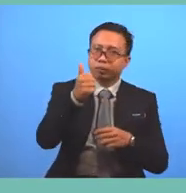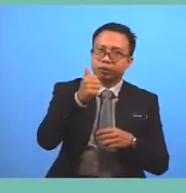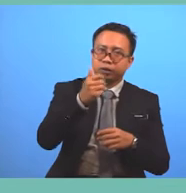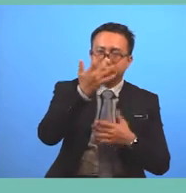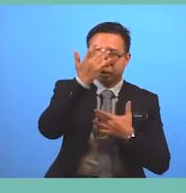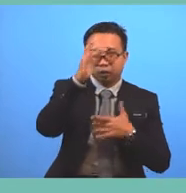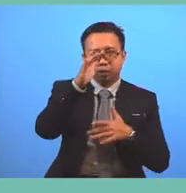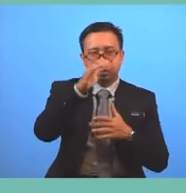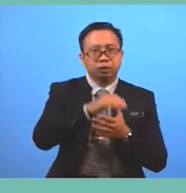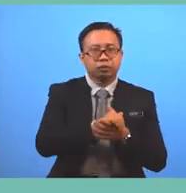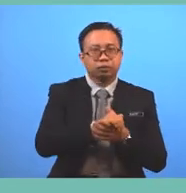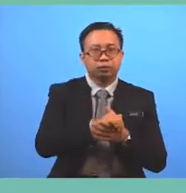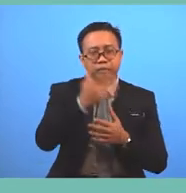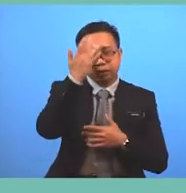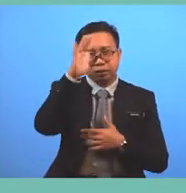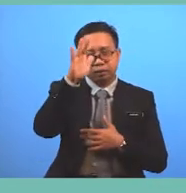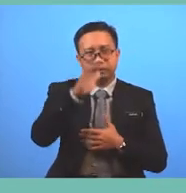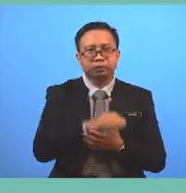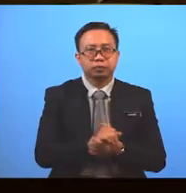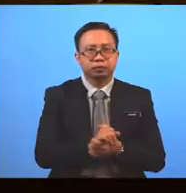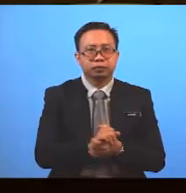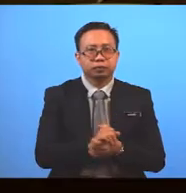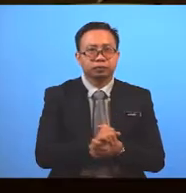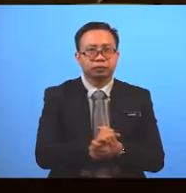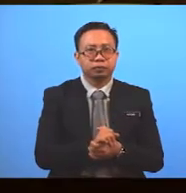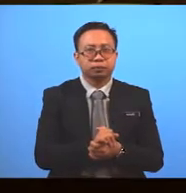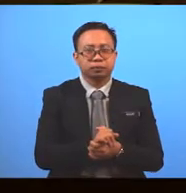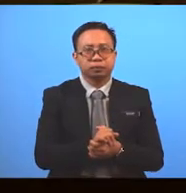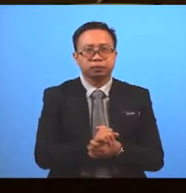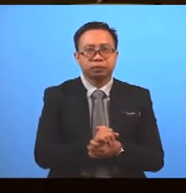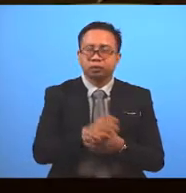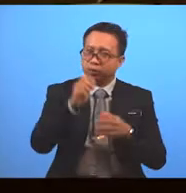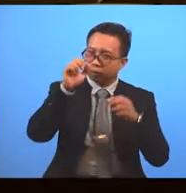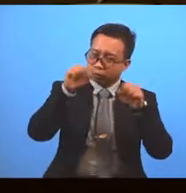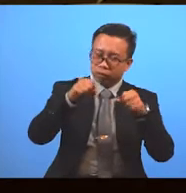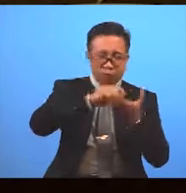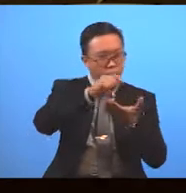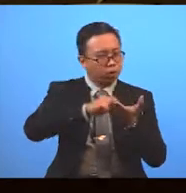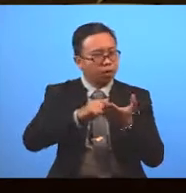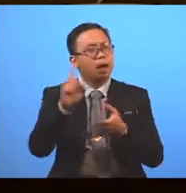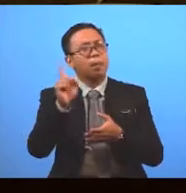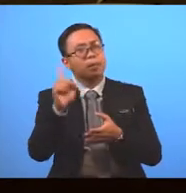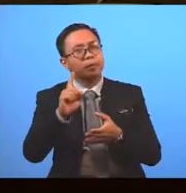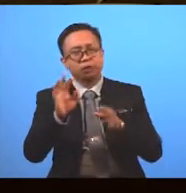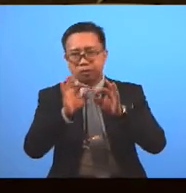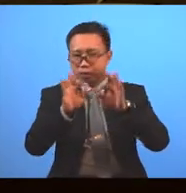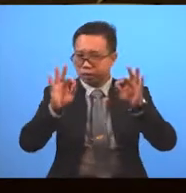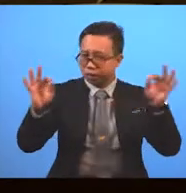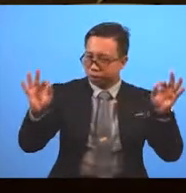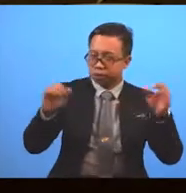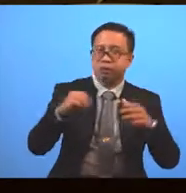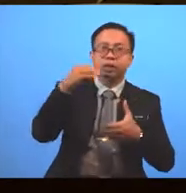Or well-drawn Or realistic You can write Any of these sentence